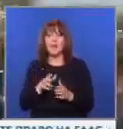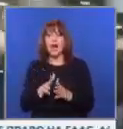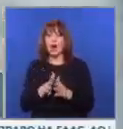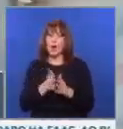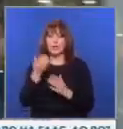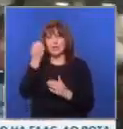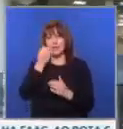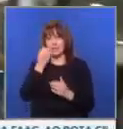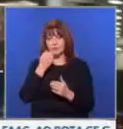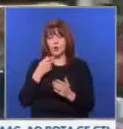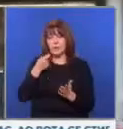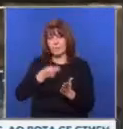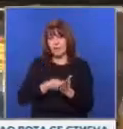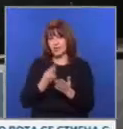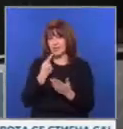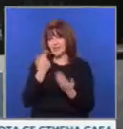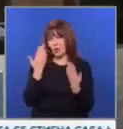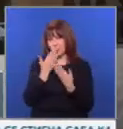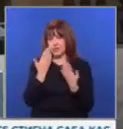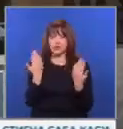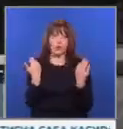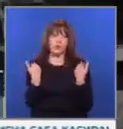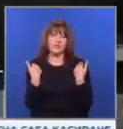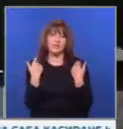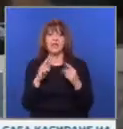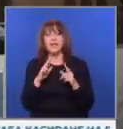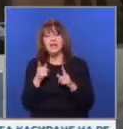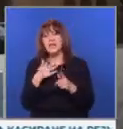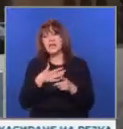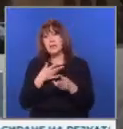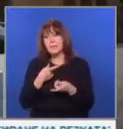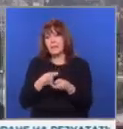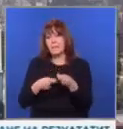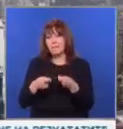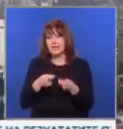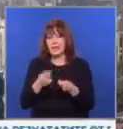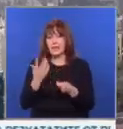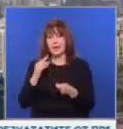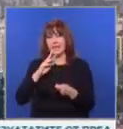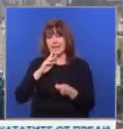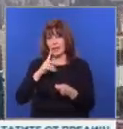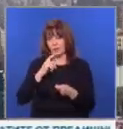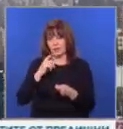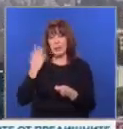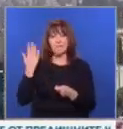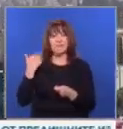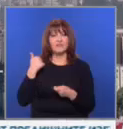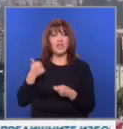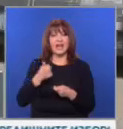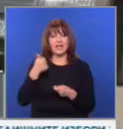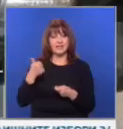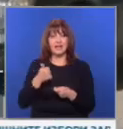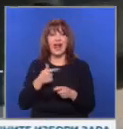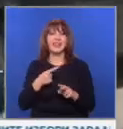се възползват за да плащат такси за училище-университети или да подържат бизнеса си. Преди три години бившият лидер на Хизбола